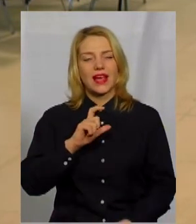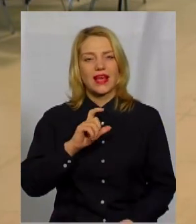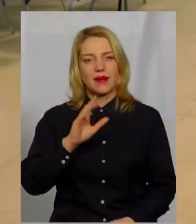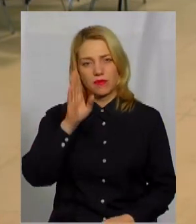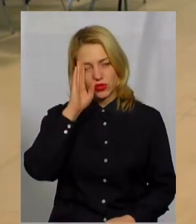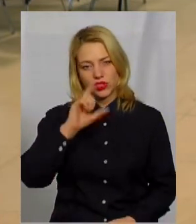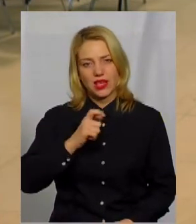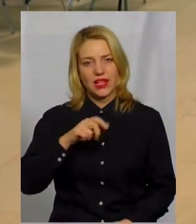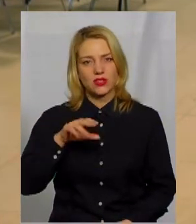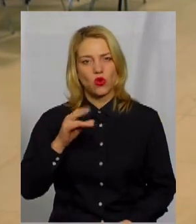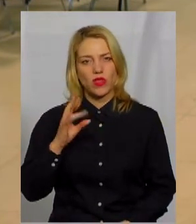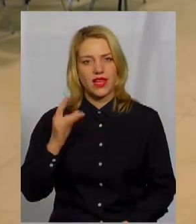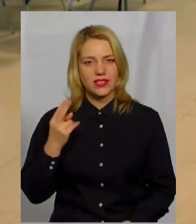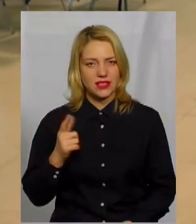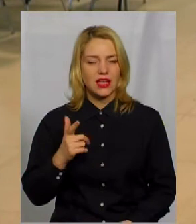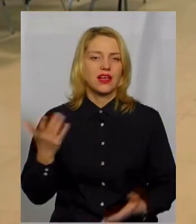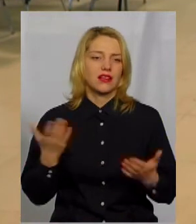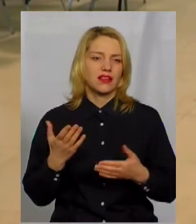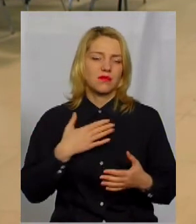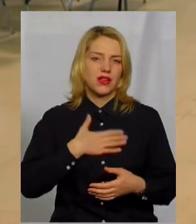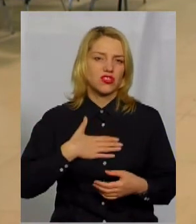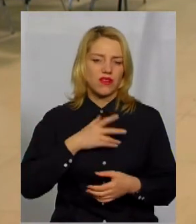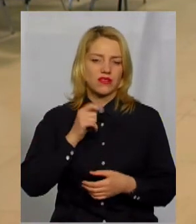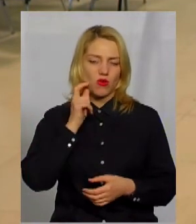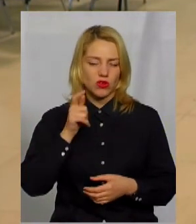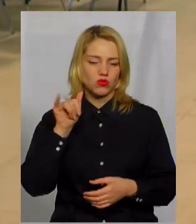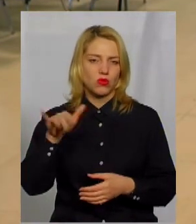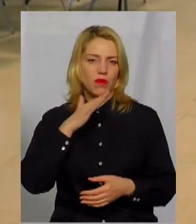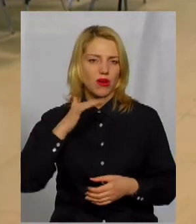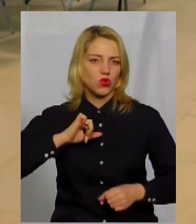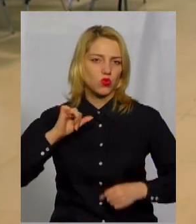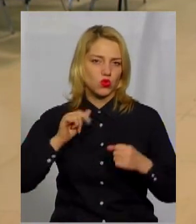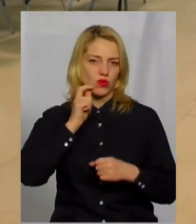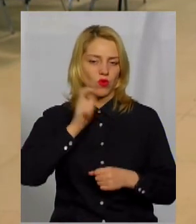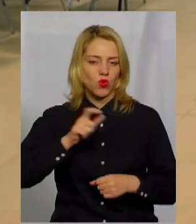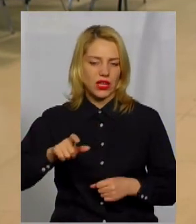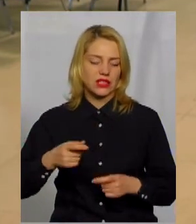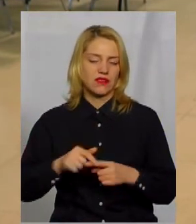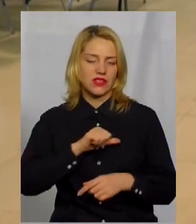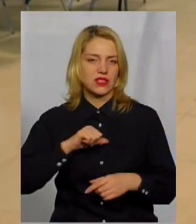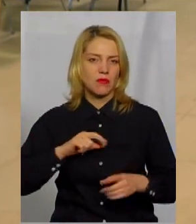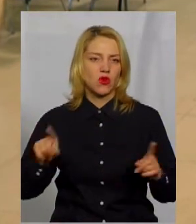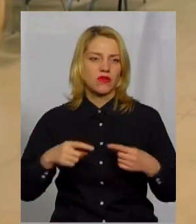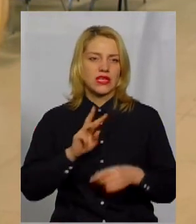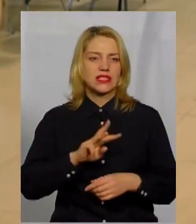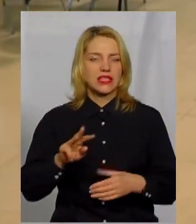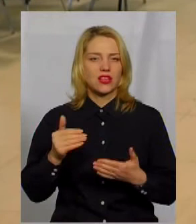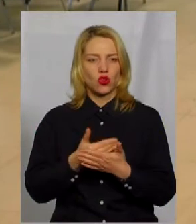який просто переживає за Україну, в нього є багато друзів українців, і він сам організував такий сайт новини